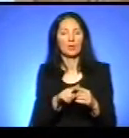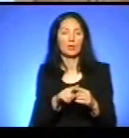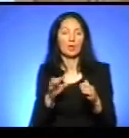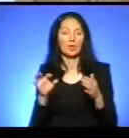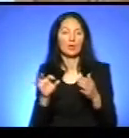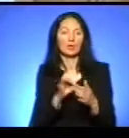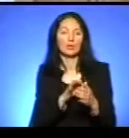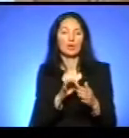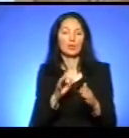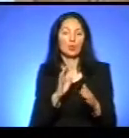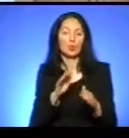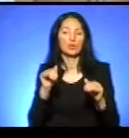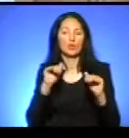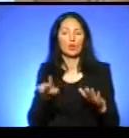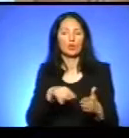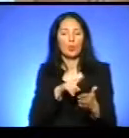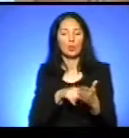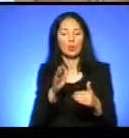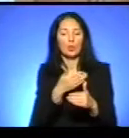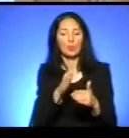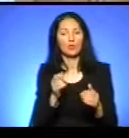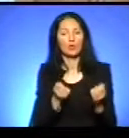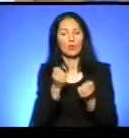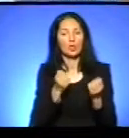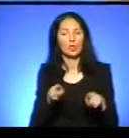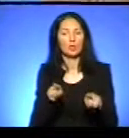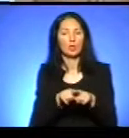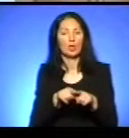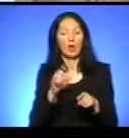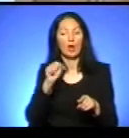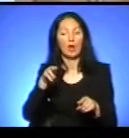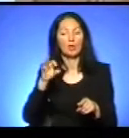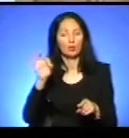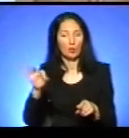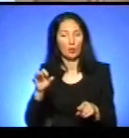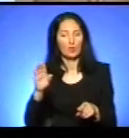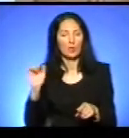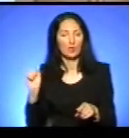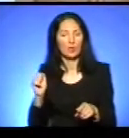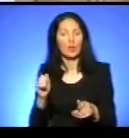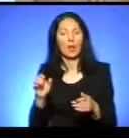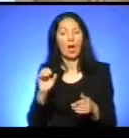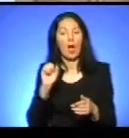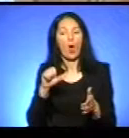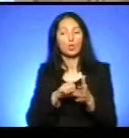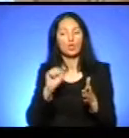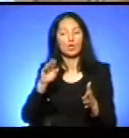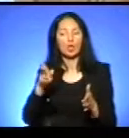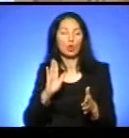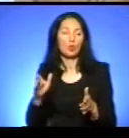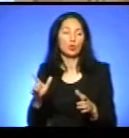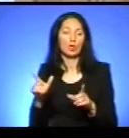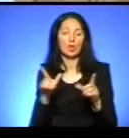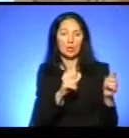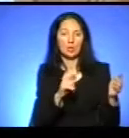перевізником і між АТОвцем. АТОвець буде безкоштовно пересуватися областю і, відповідно, користуватися своєю